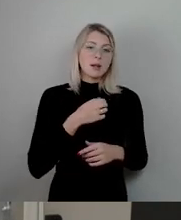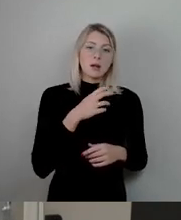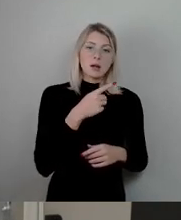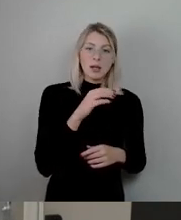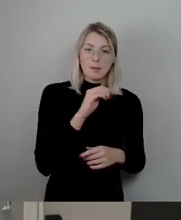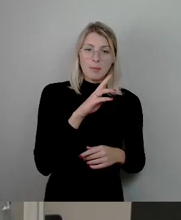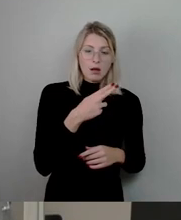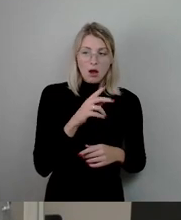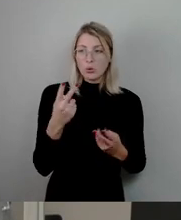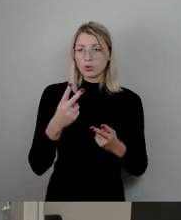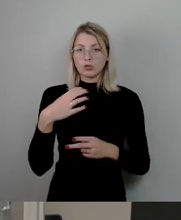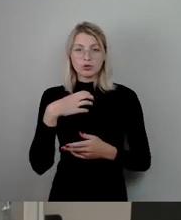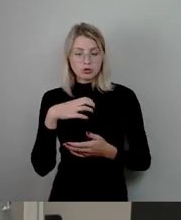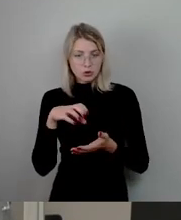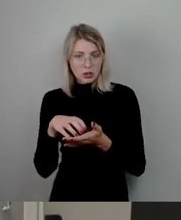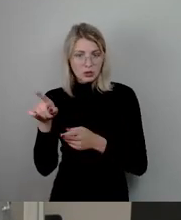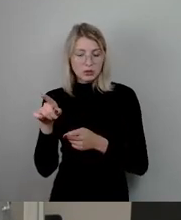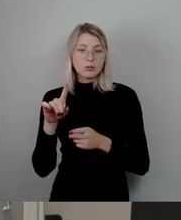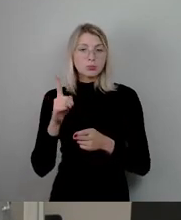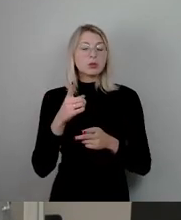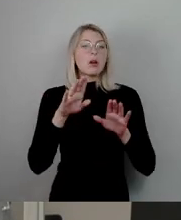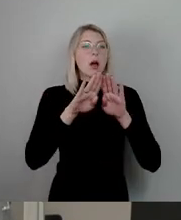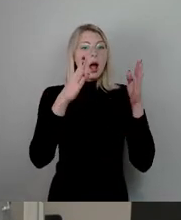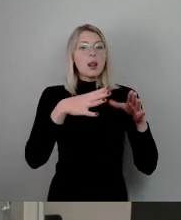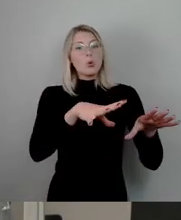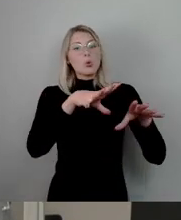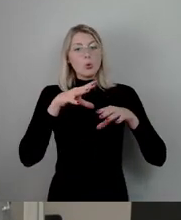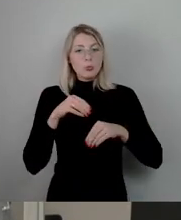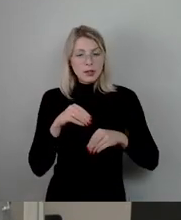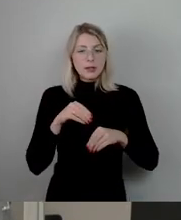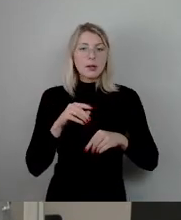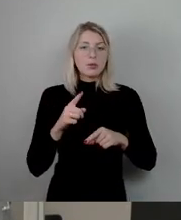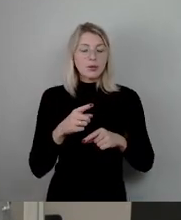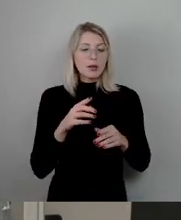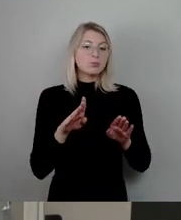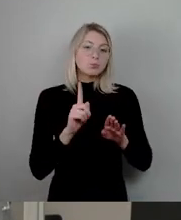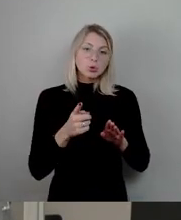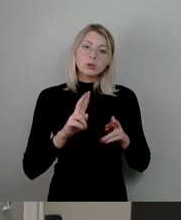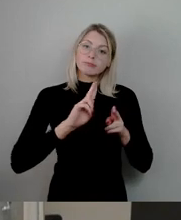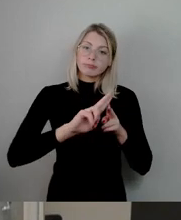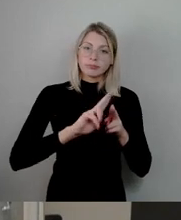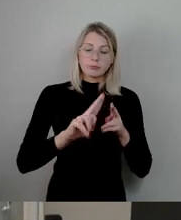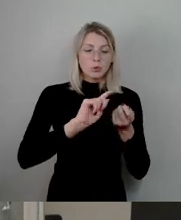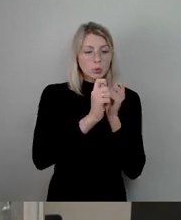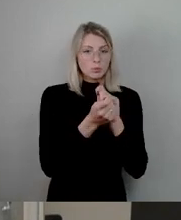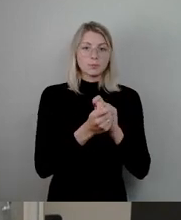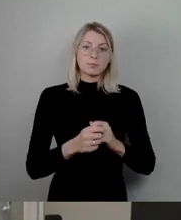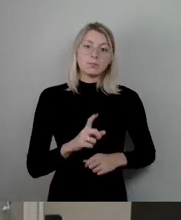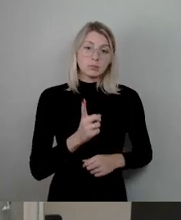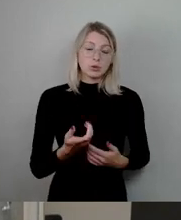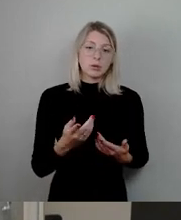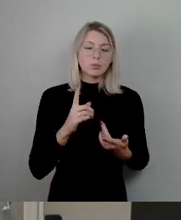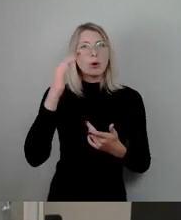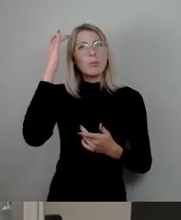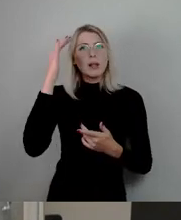würden wir in eine Halle übernehmen, die in den kommenden Jahren auch letzten Endes dann grundhaft zu sanieren ist. Und das muss man sich auch mal wirklich überlegen, ob wir das können